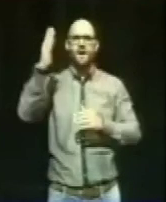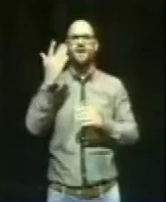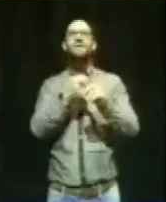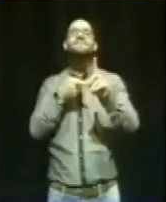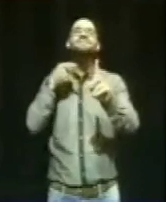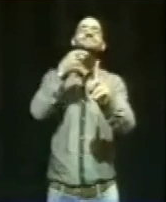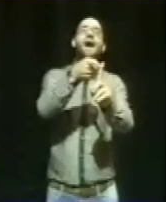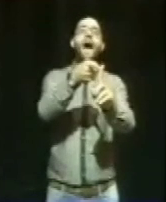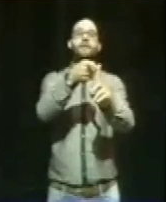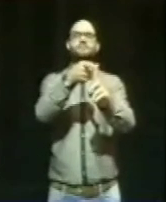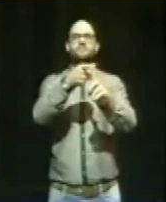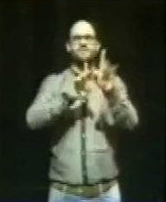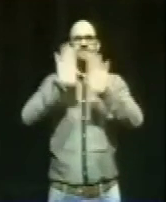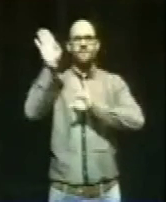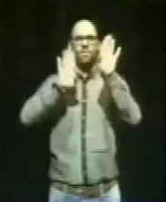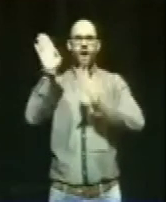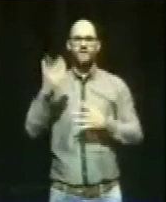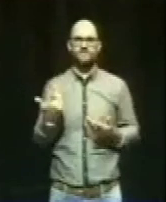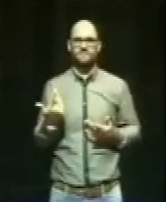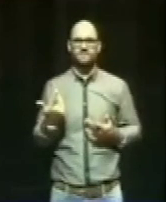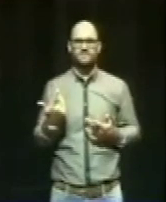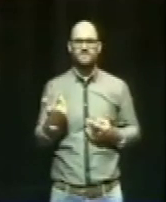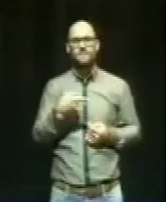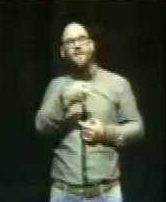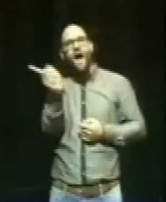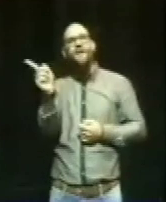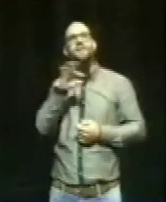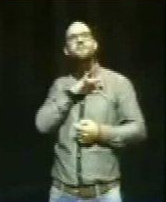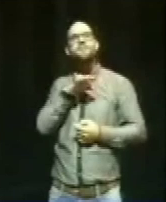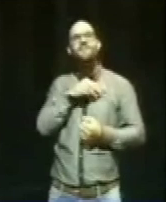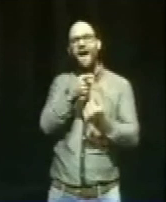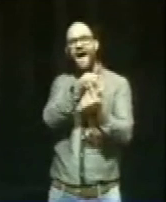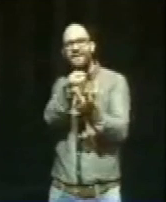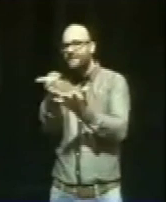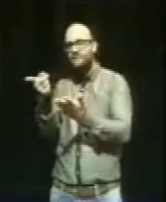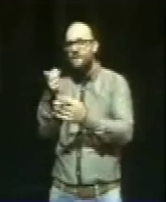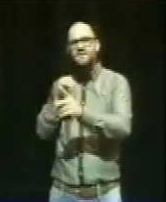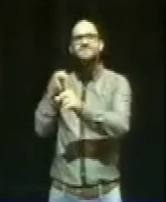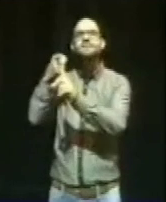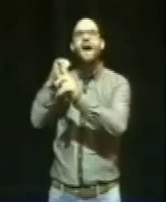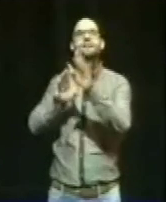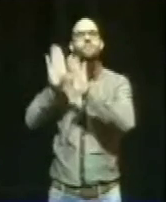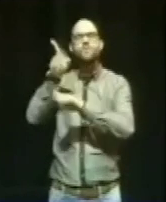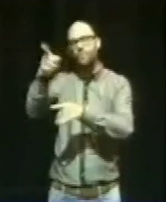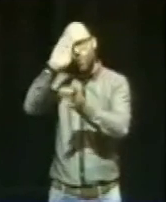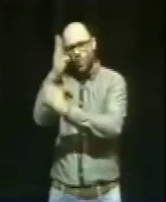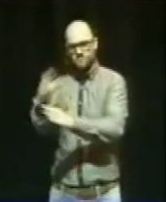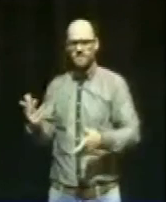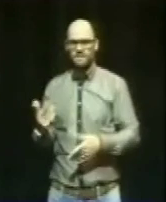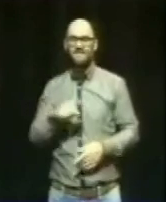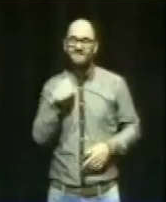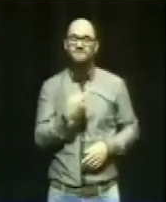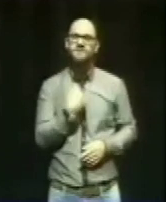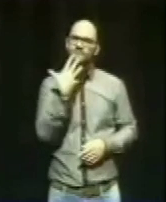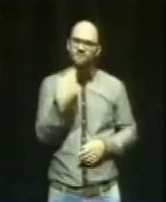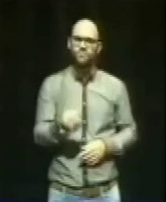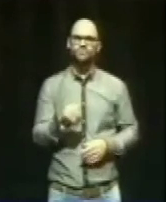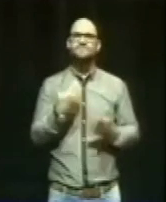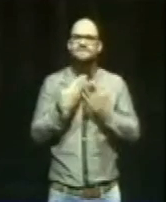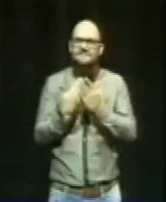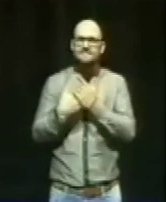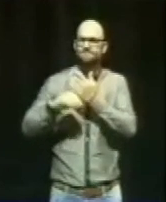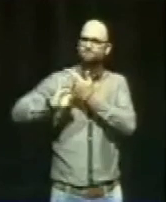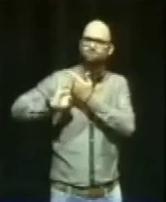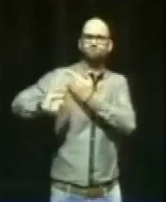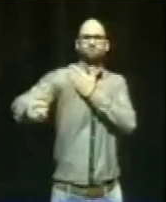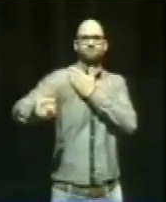Demokratie, die den anderen etablierten Parteien keine Beinfreiheit gibt. Weiterhin Entscheidungen gegen den Großteil der Bevölkerung